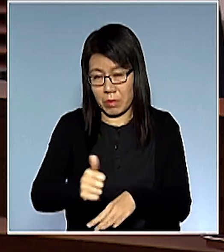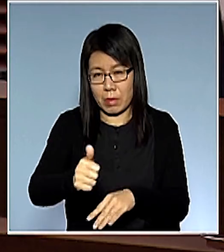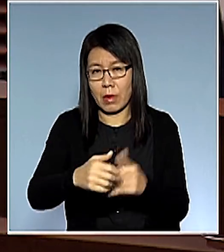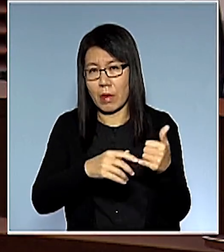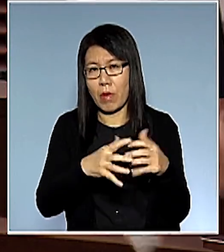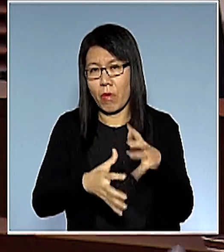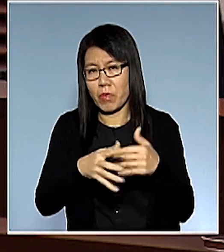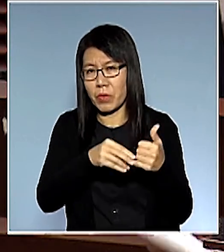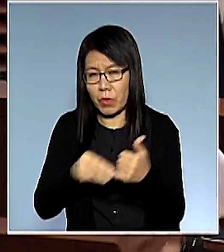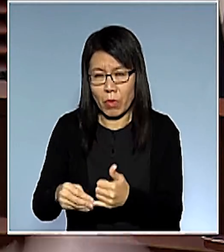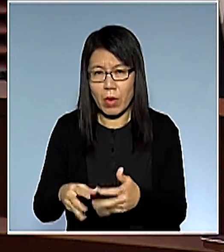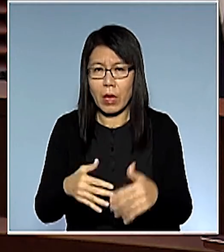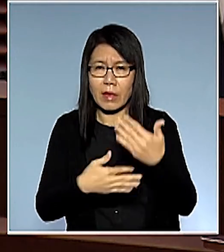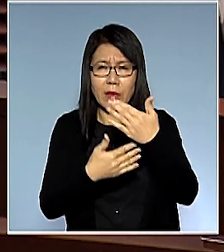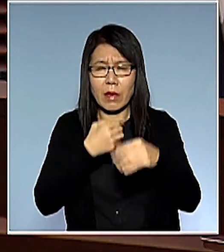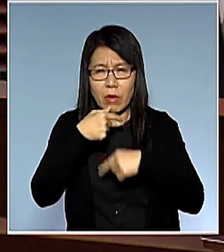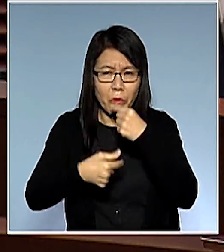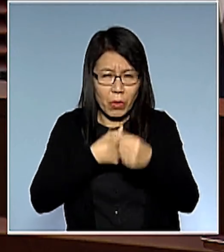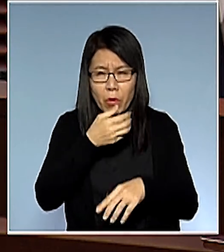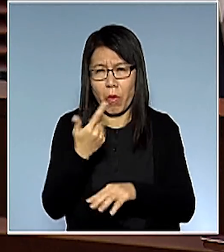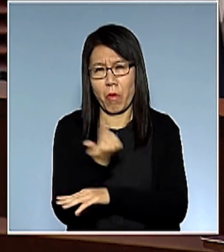拿來講這麼久大家知道在講什麼